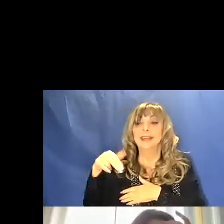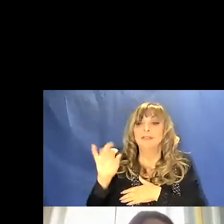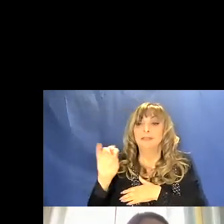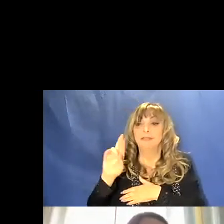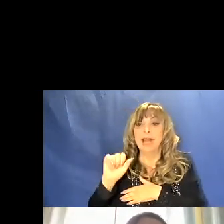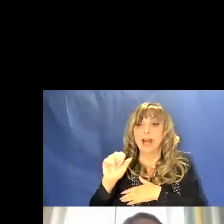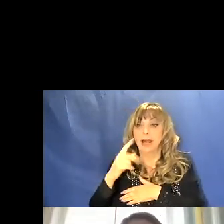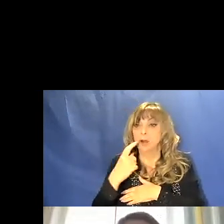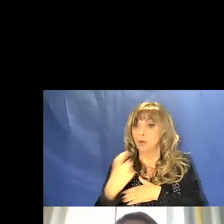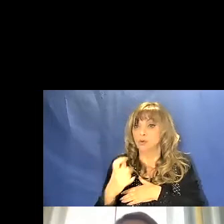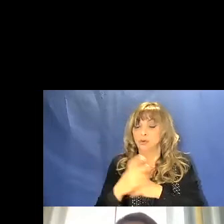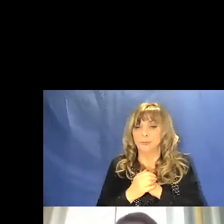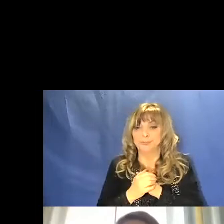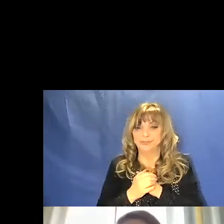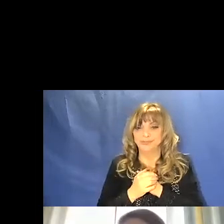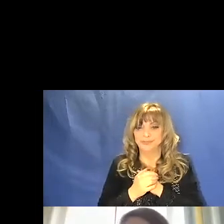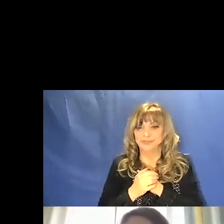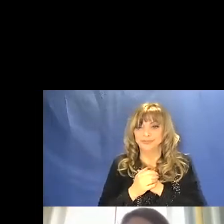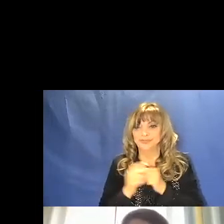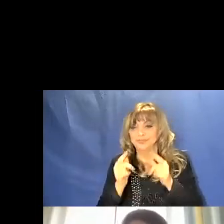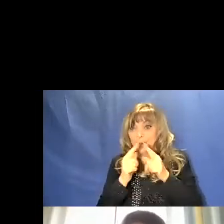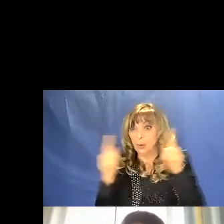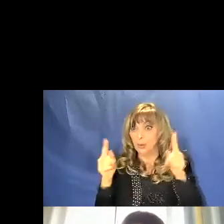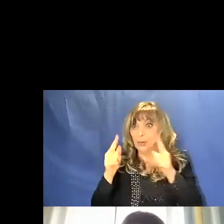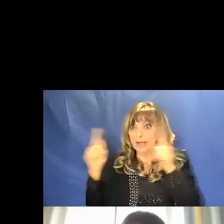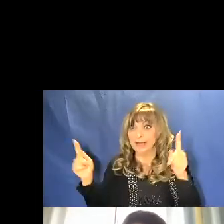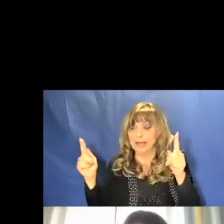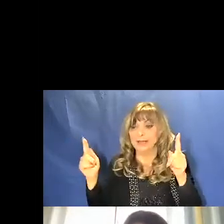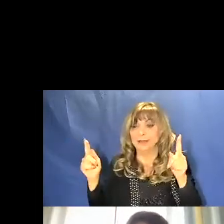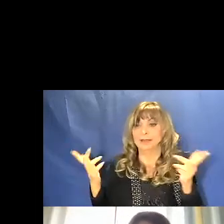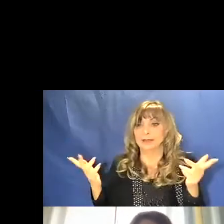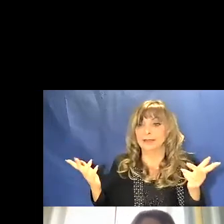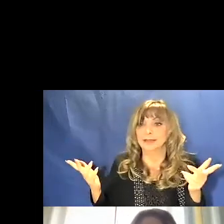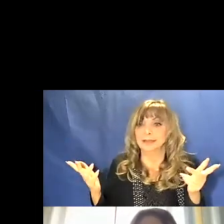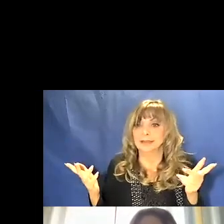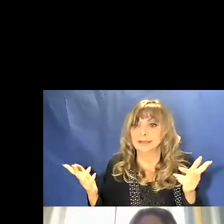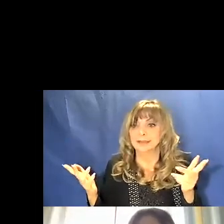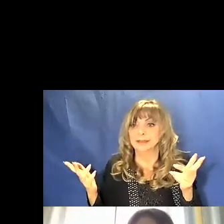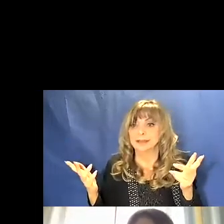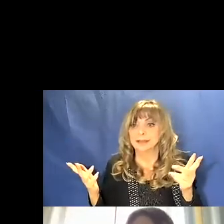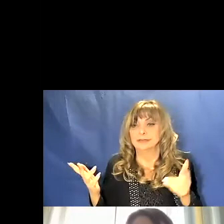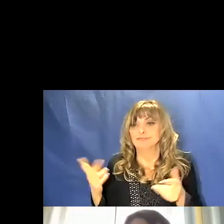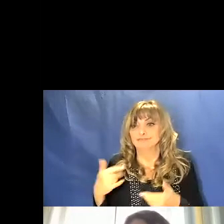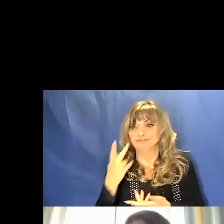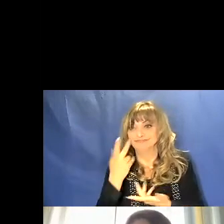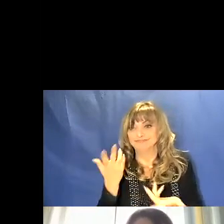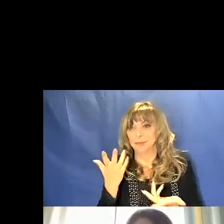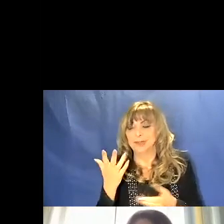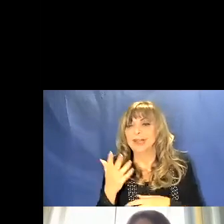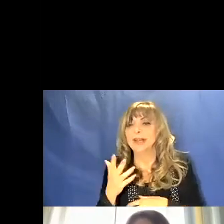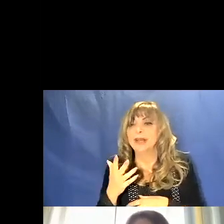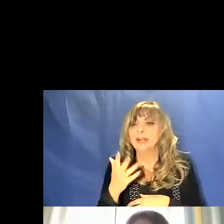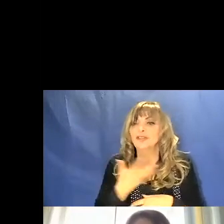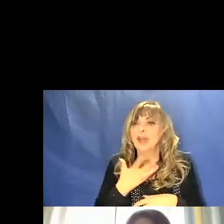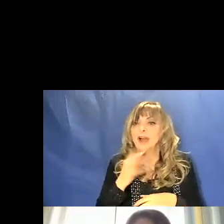Ora, queste lunghezze d'onda noi non le possiamo vedere, ma alcuni animali,